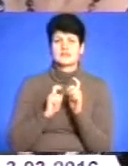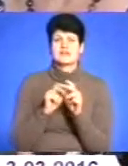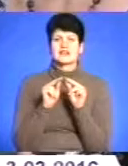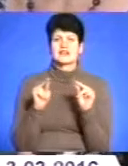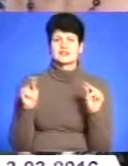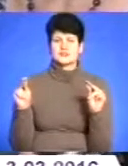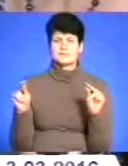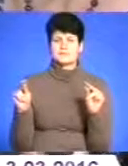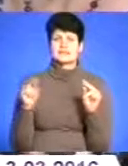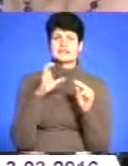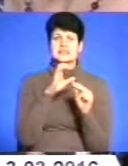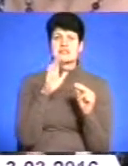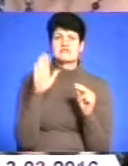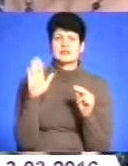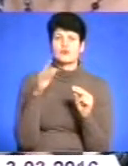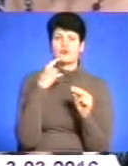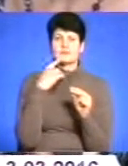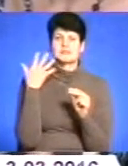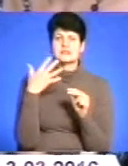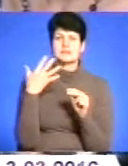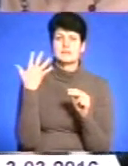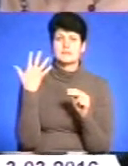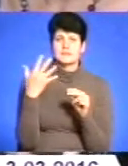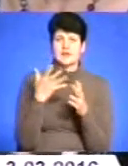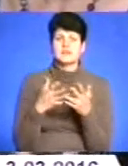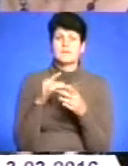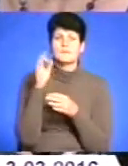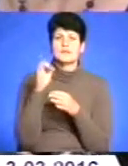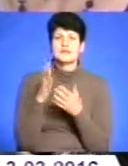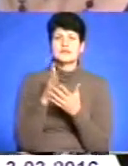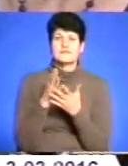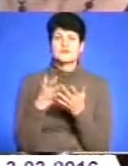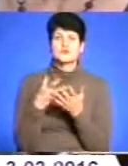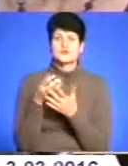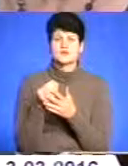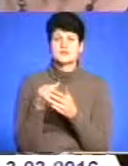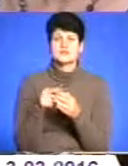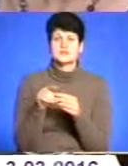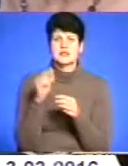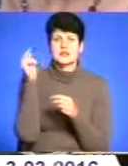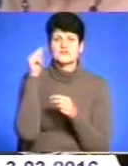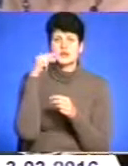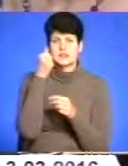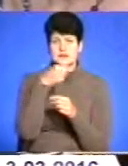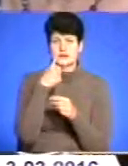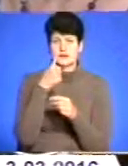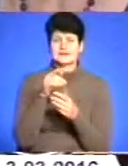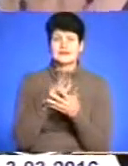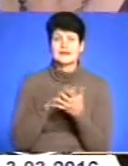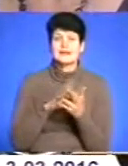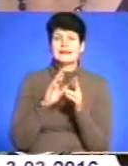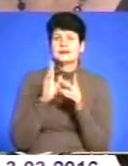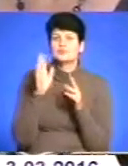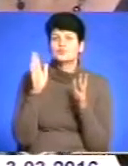Сергій Віталійович, що 55% є тільки фінансування на цей навчальний рік. Надалі як буде,